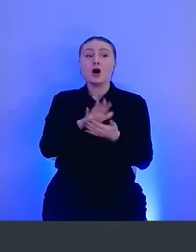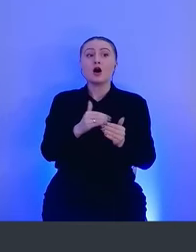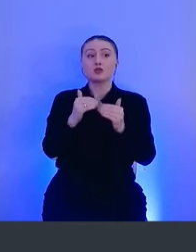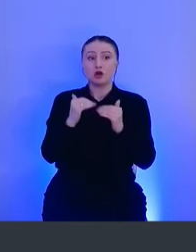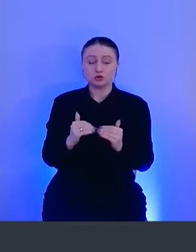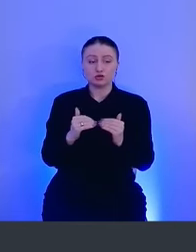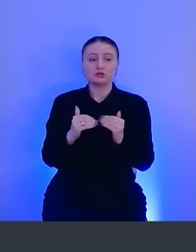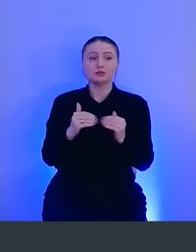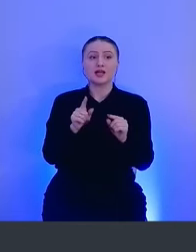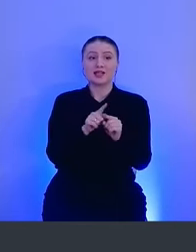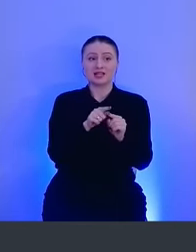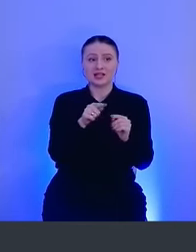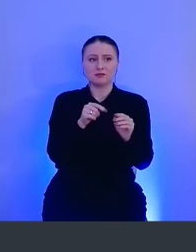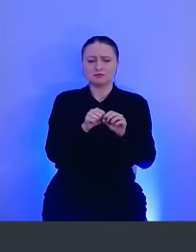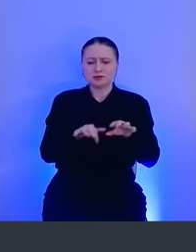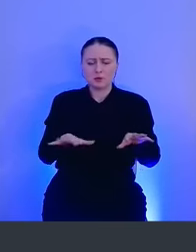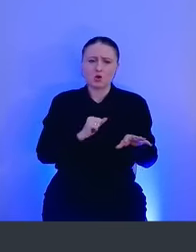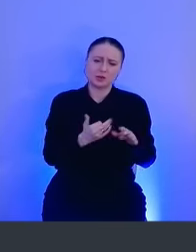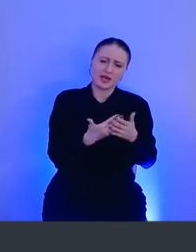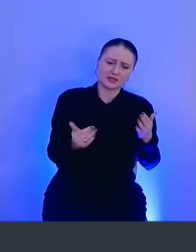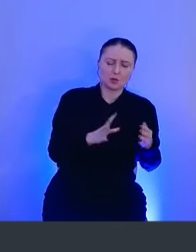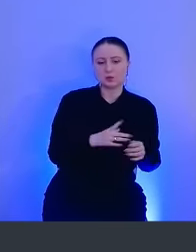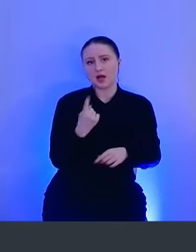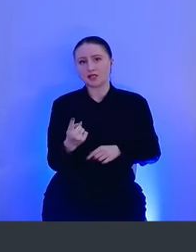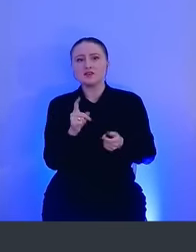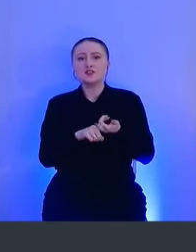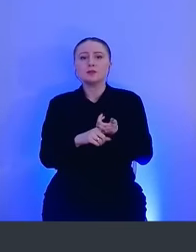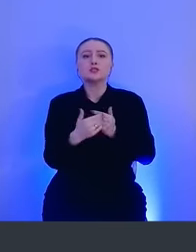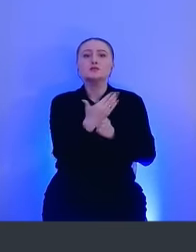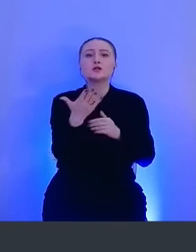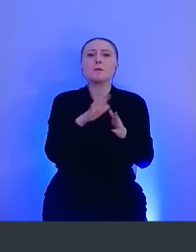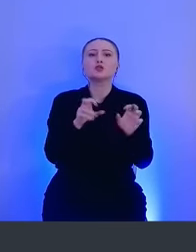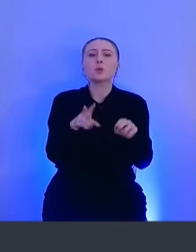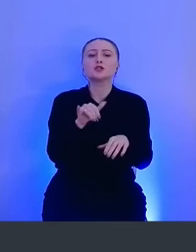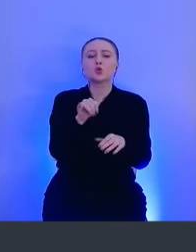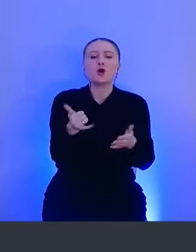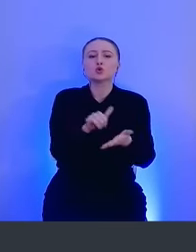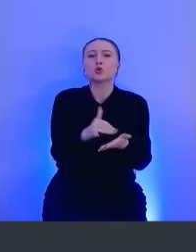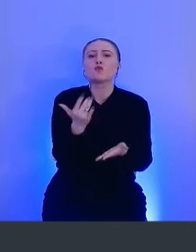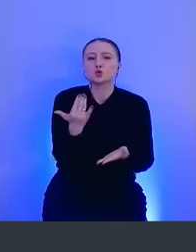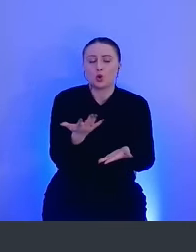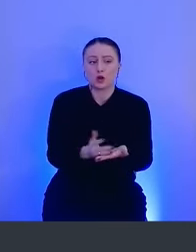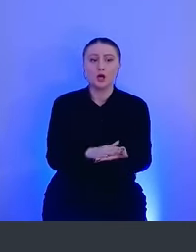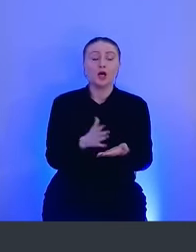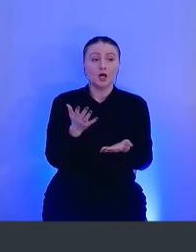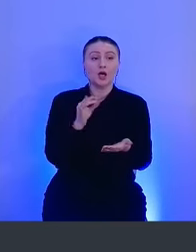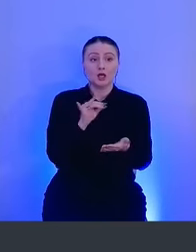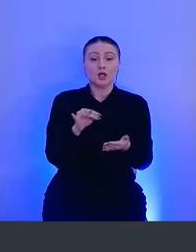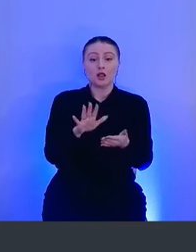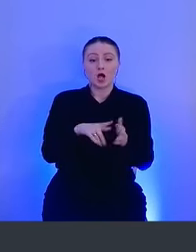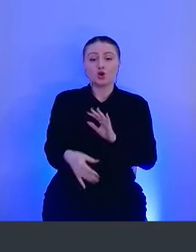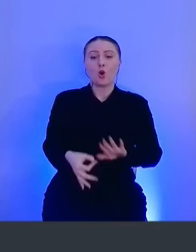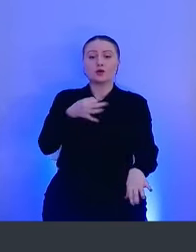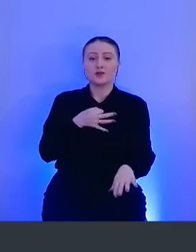extensions, их может быть несколько, может быть один, в зависимости от того, сколько у вас решений по безопасности установлено, выдают свой вердикт,